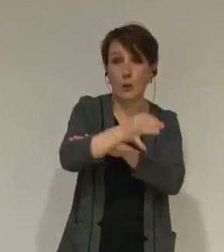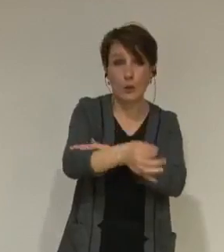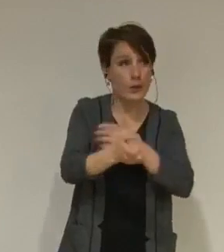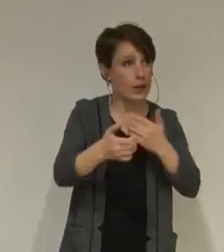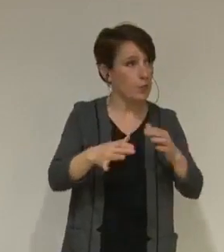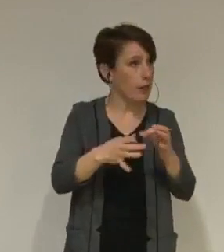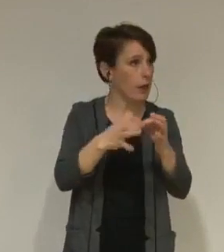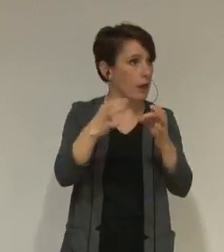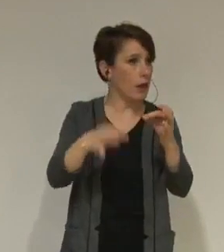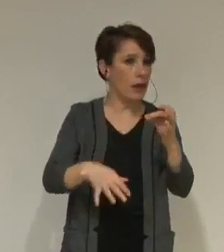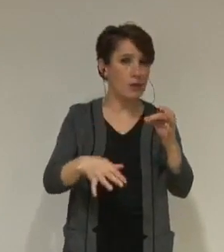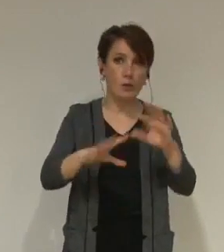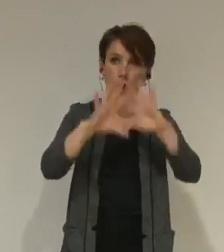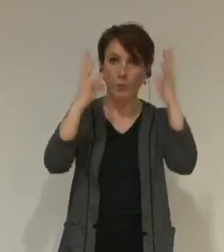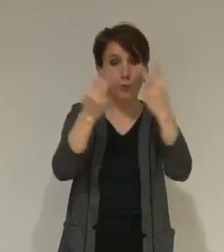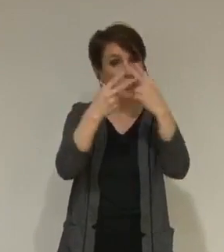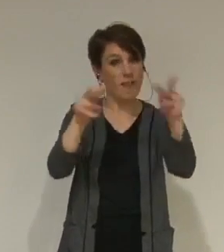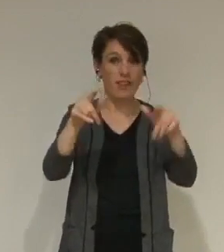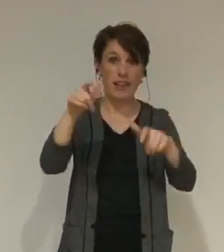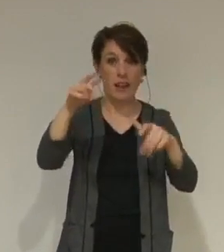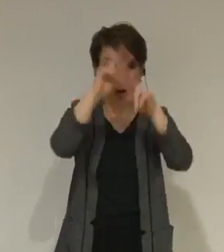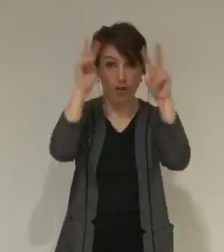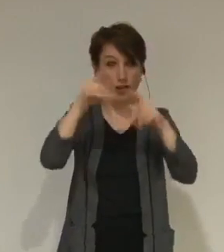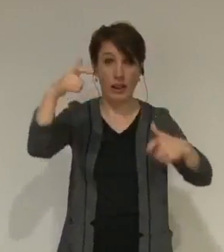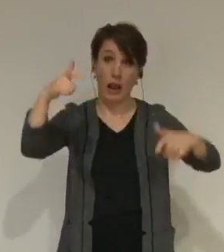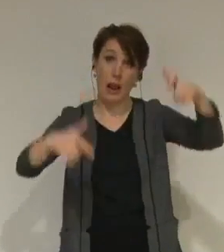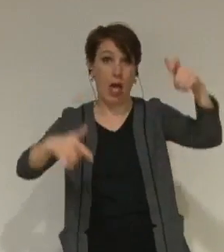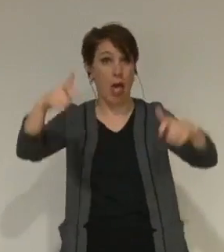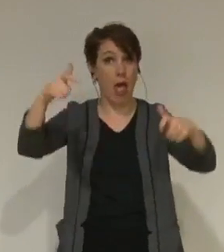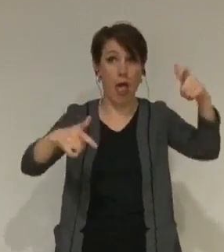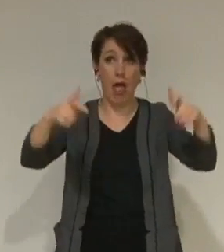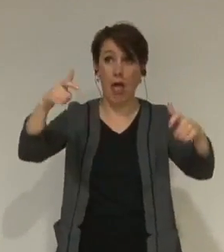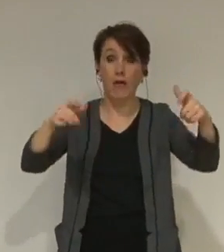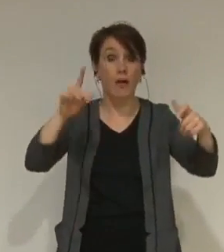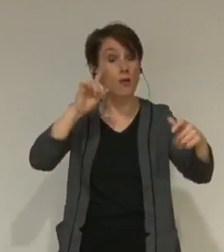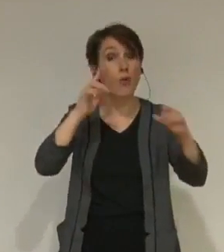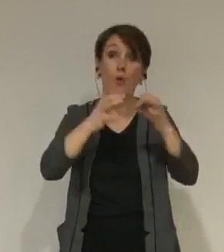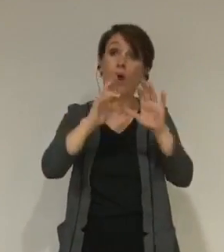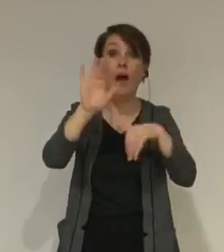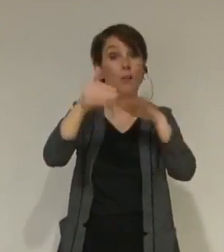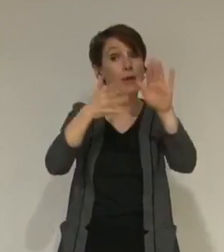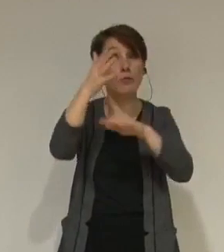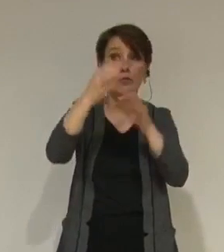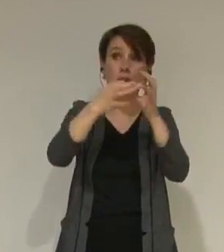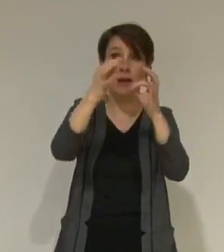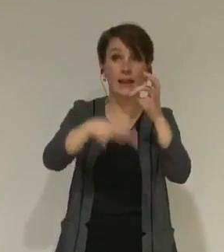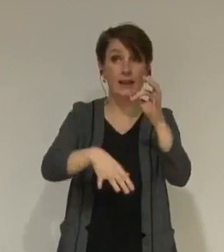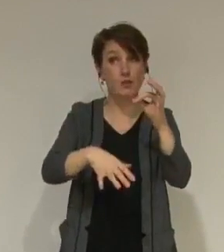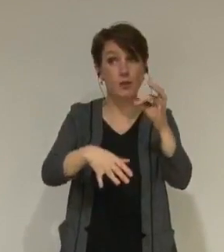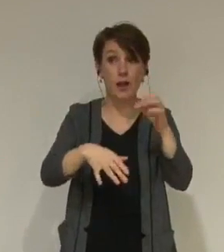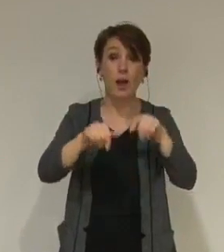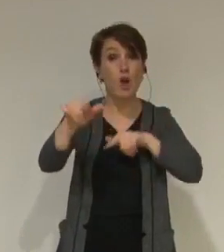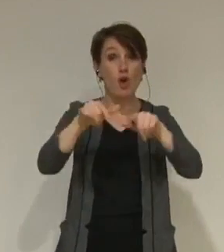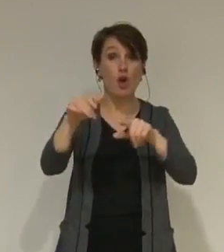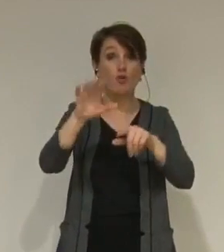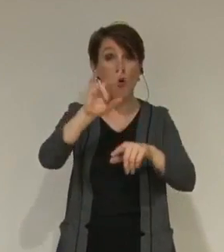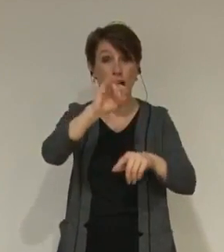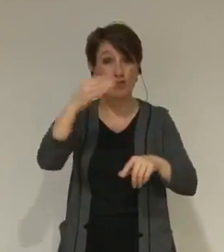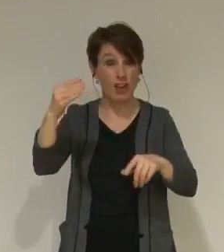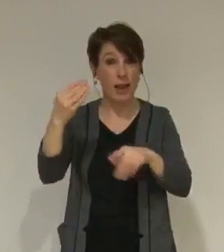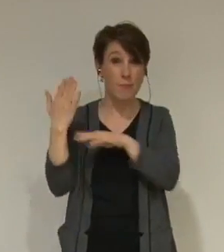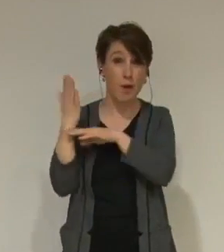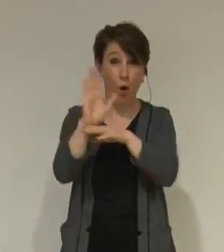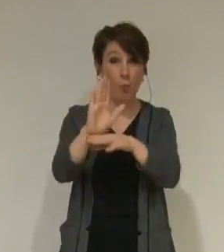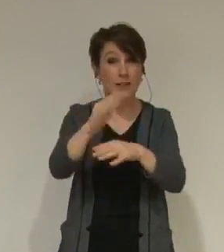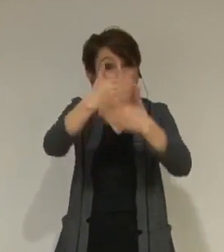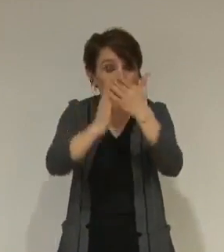généralisée, car bientôt le logement social représentera plus de la moitié du marché locatif. Aujourd